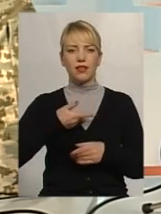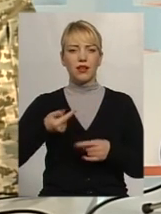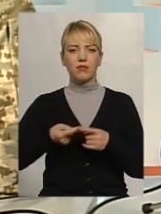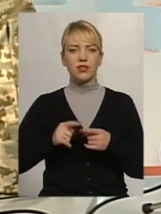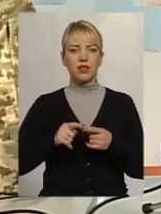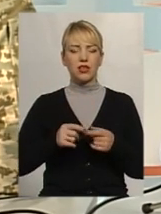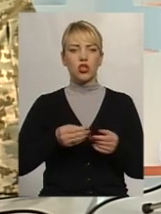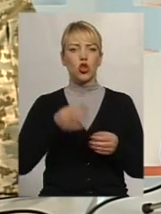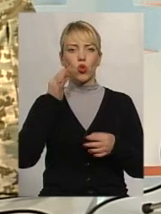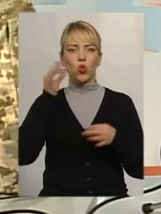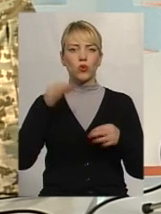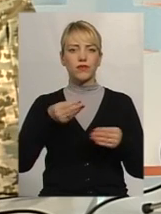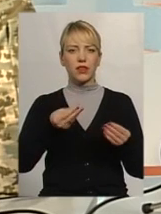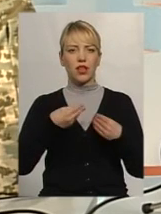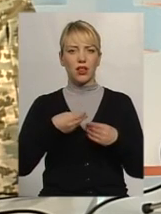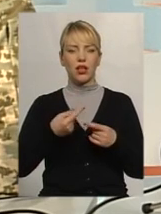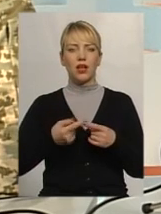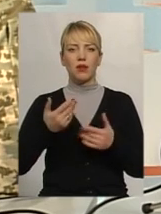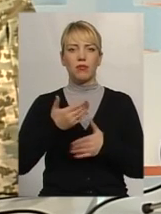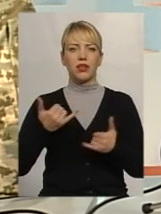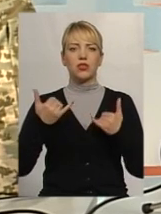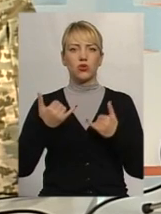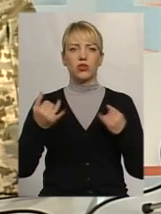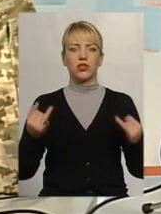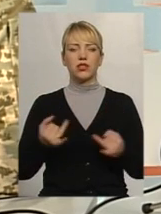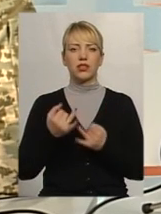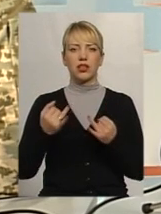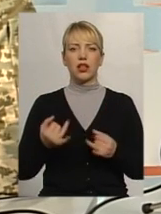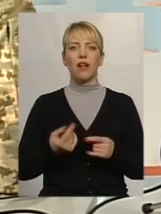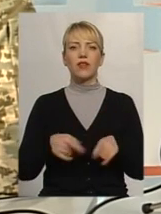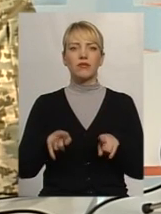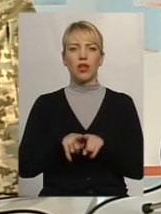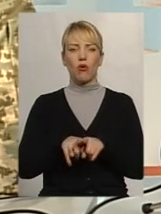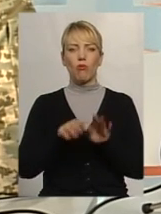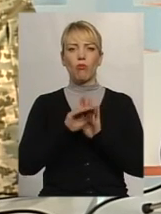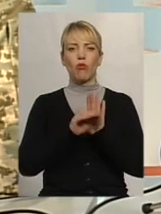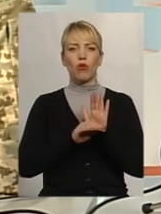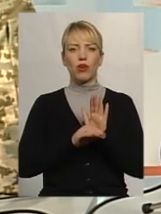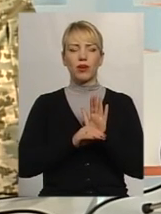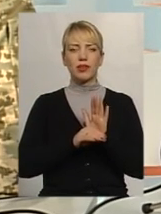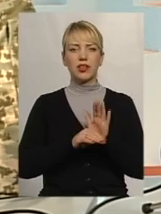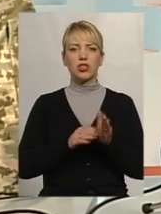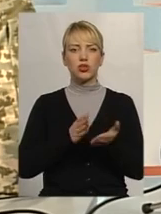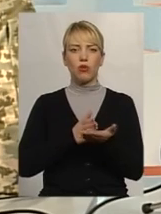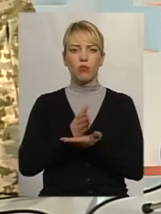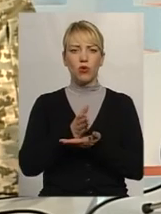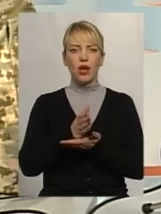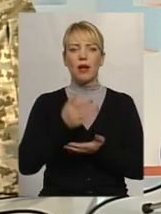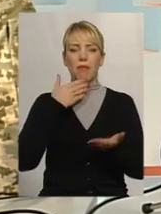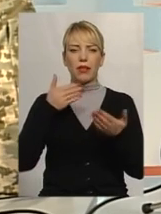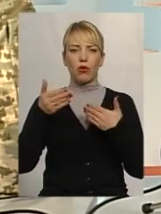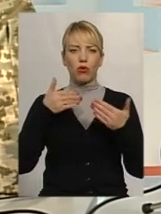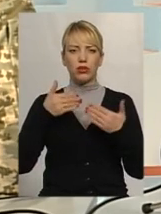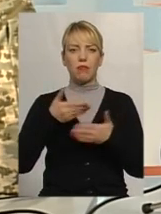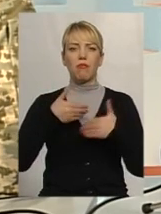Звичайно, ми зацікавлені сьогодні в дуже такому прагматичному підході, практичному підході. Ми